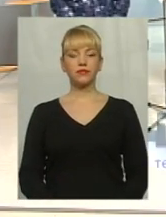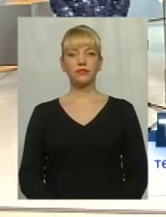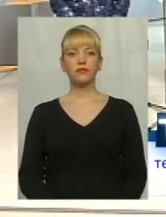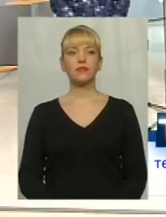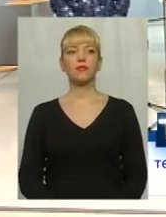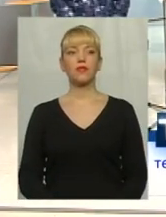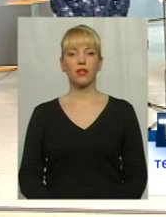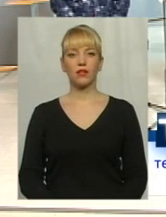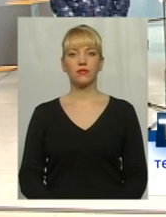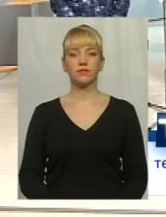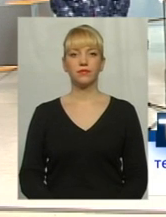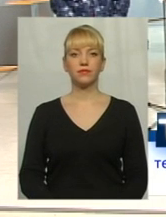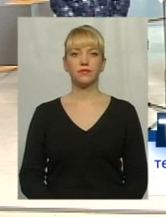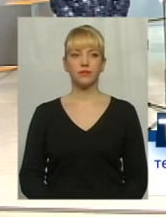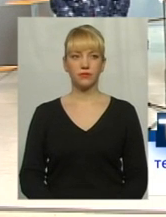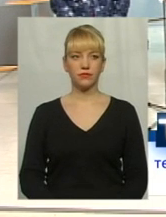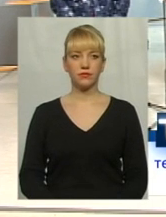Алло. Так, доброго вечора, говорите.